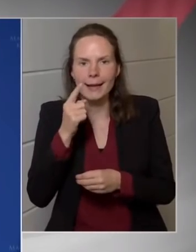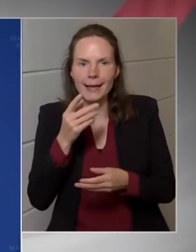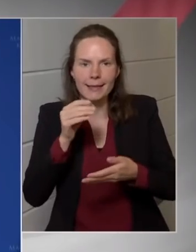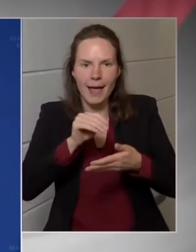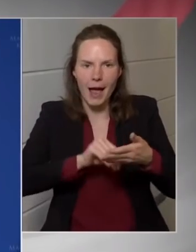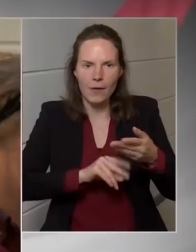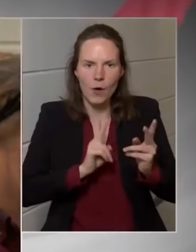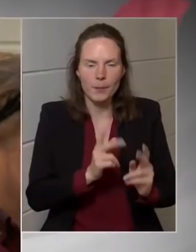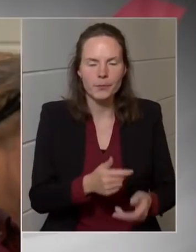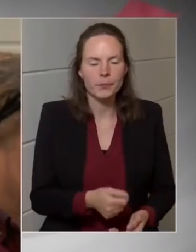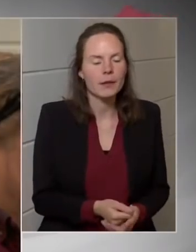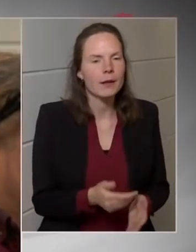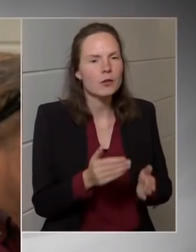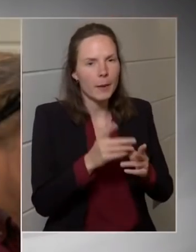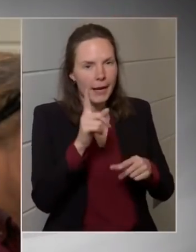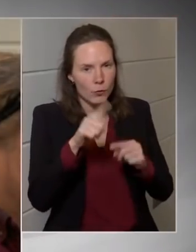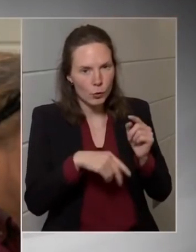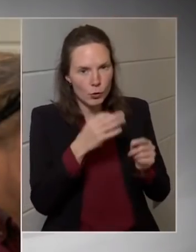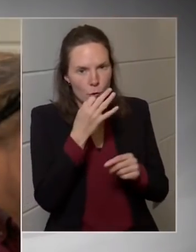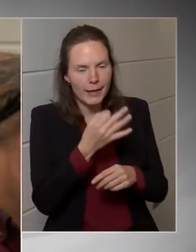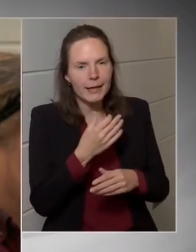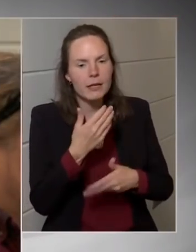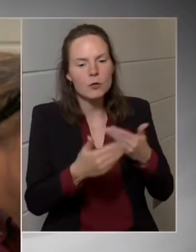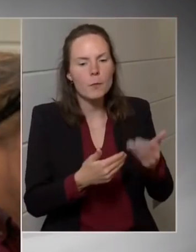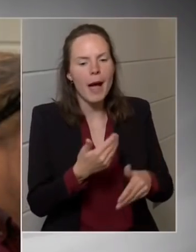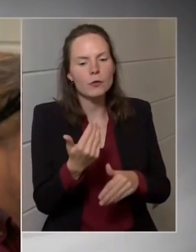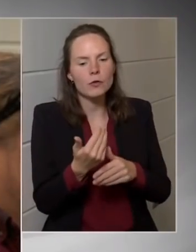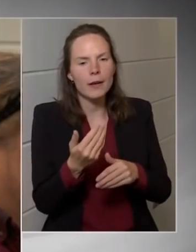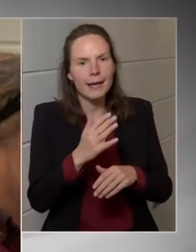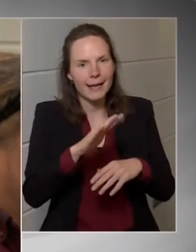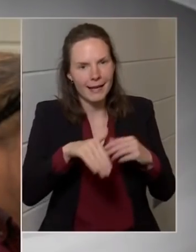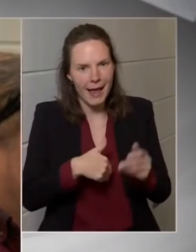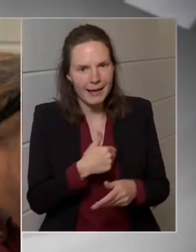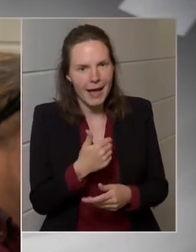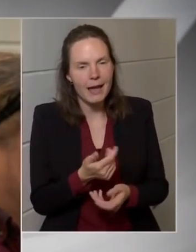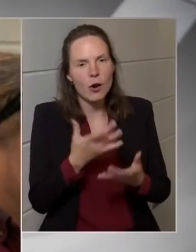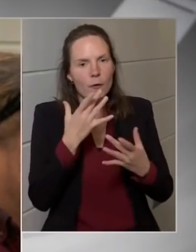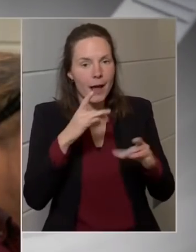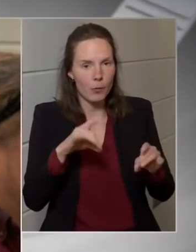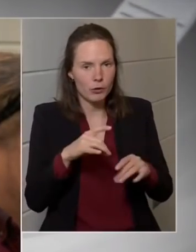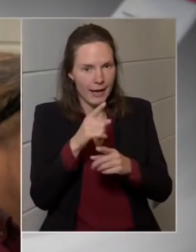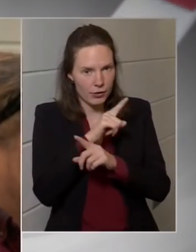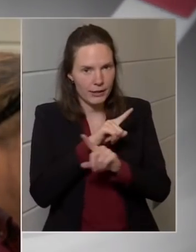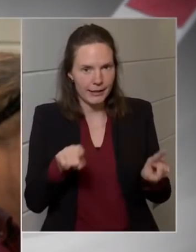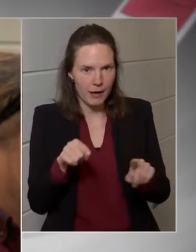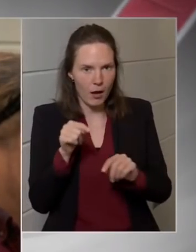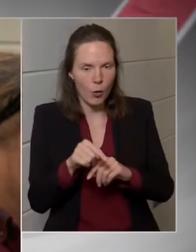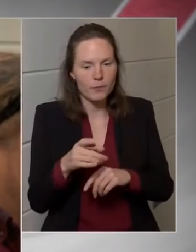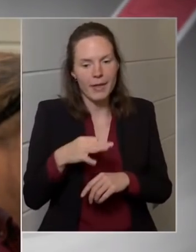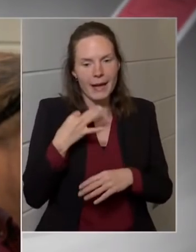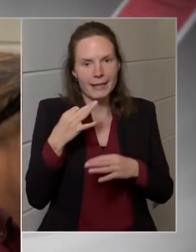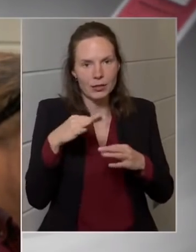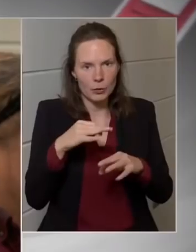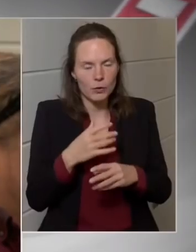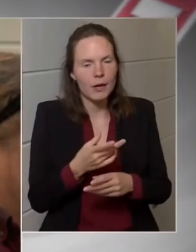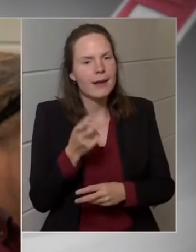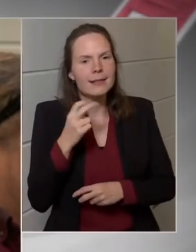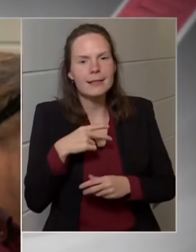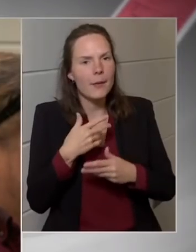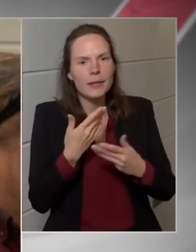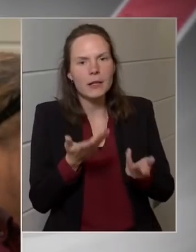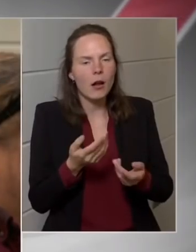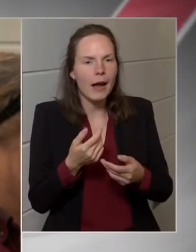És még egy utolsó kérdés, akkor május végén lejár a felmondási tiralom a egészségügyben. Köszönöm számítanak-e